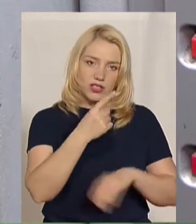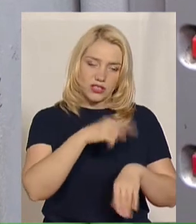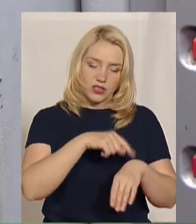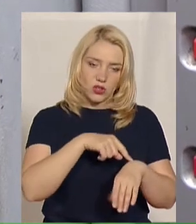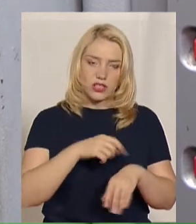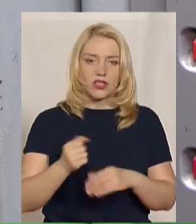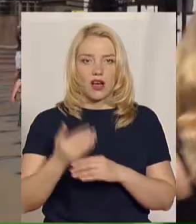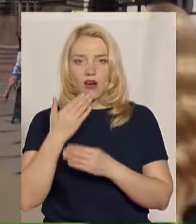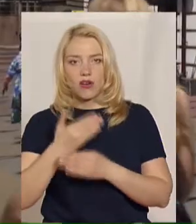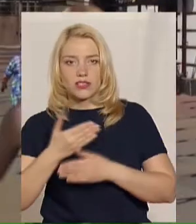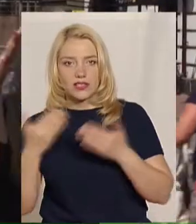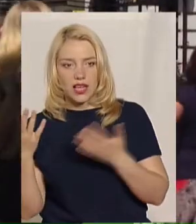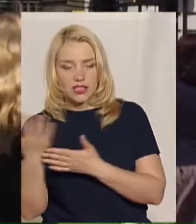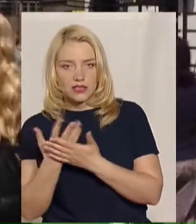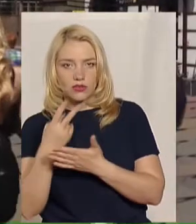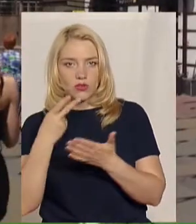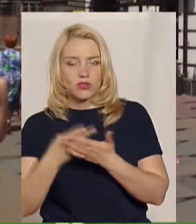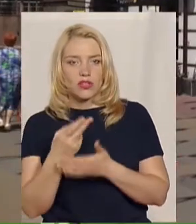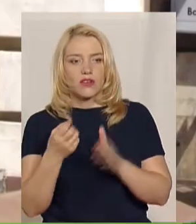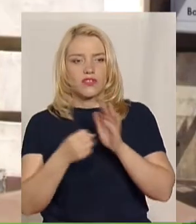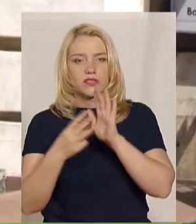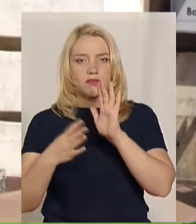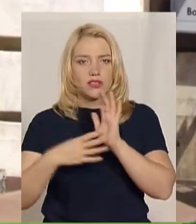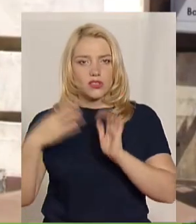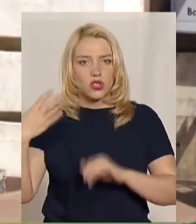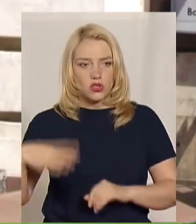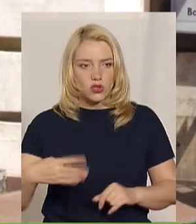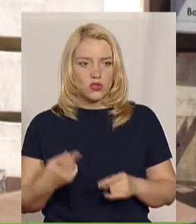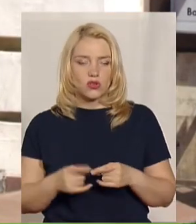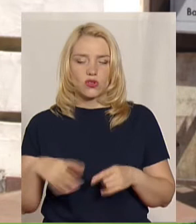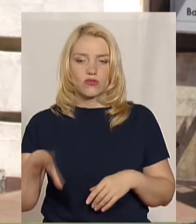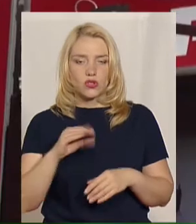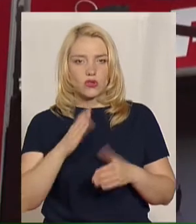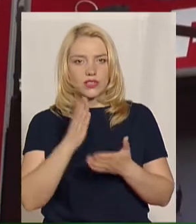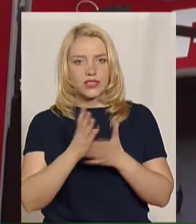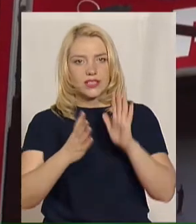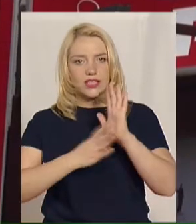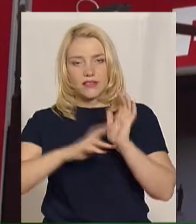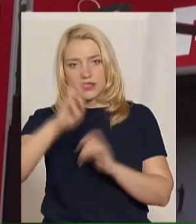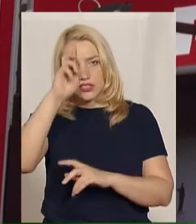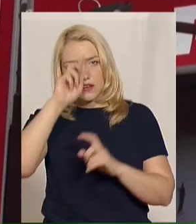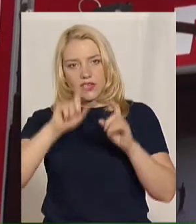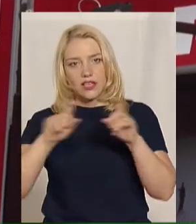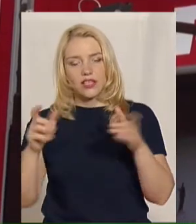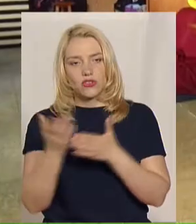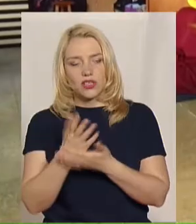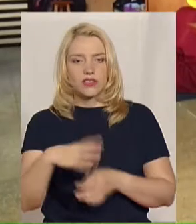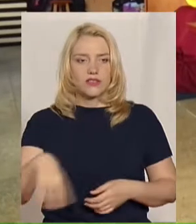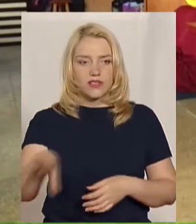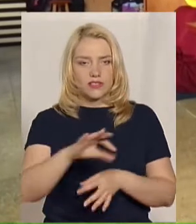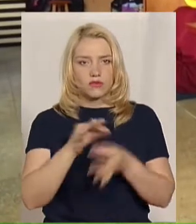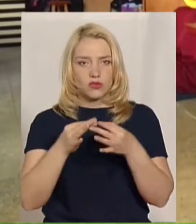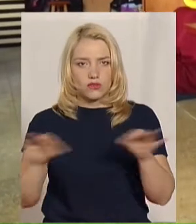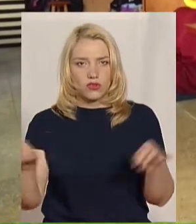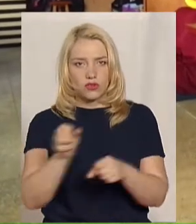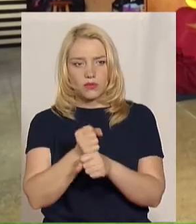.40. Всього на Хмельниччині функціонують 9 державних кінотеатрів. Вони усі можуть працювати. Про це сказала директорка Департаменту інформаційної